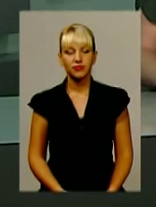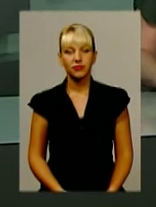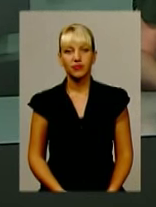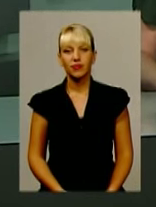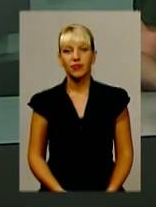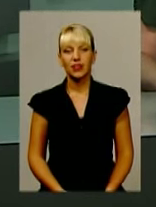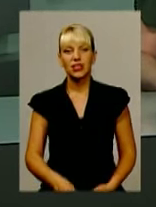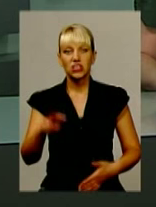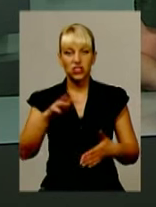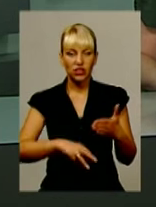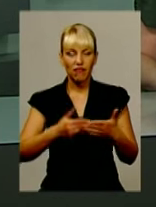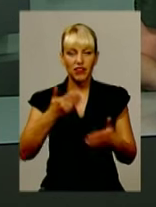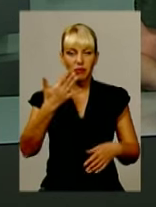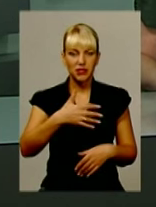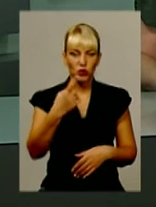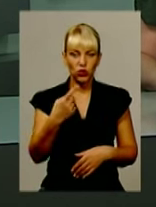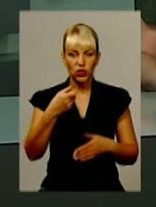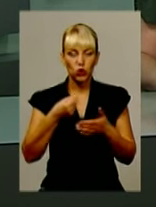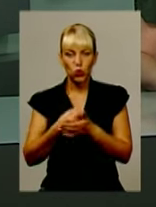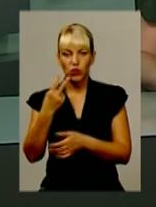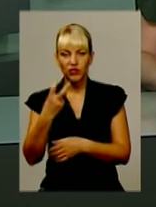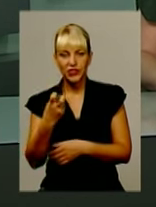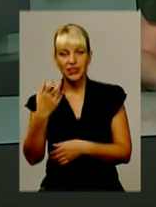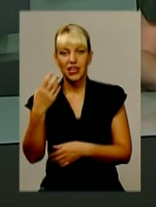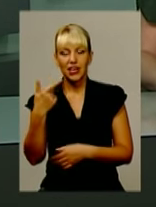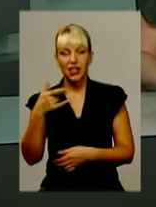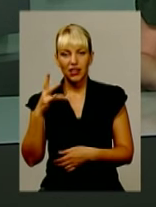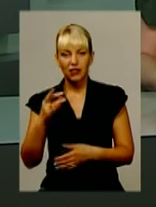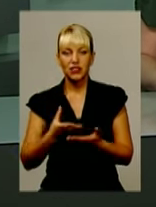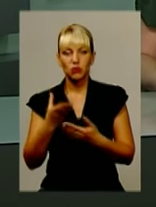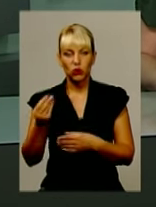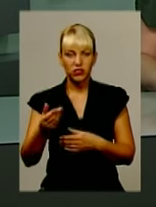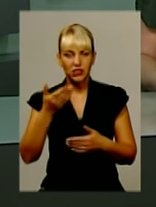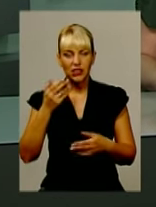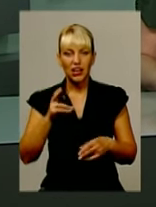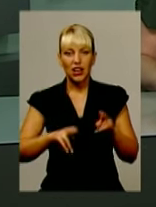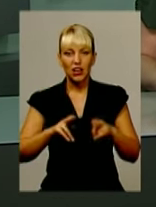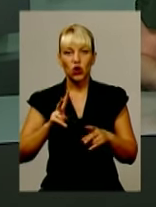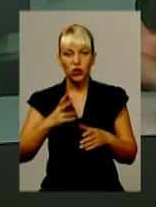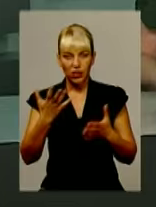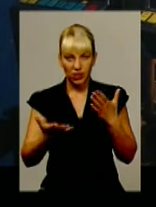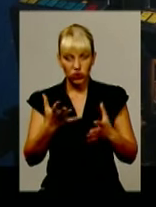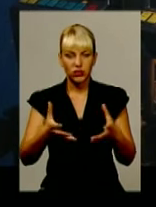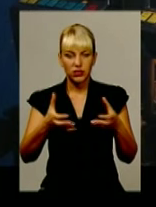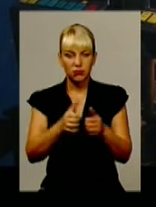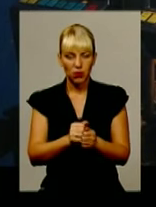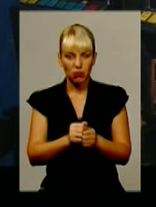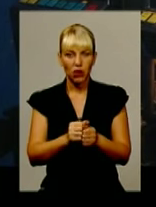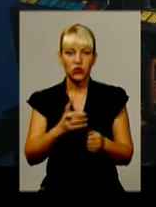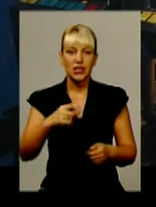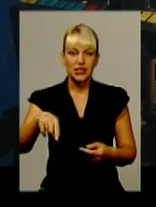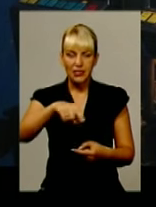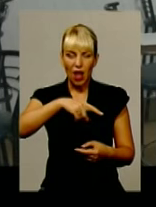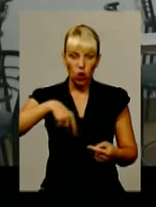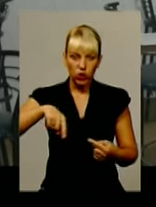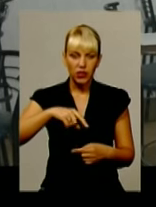Штраф від 51 до 200 гривень сплатять азартні гравці, коли їх спіймають на гарячому, за рулеткою, покерним